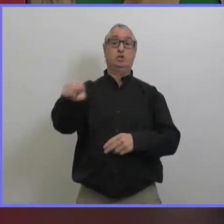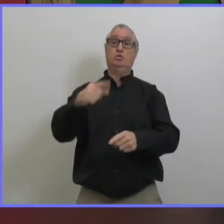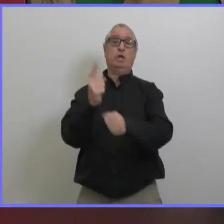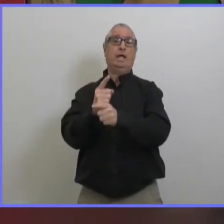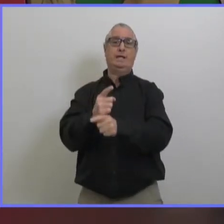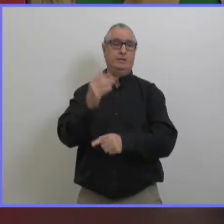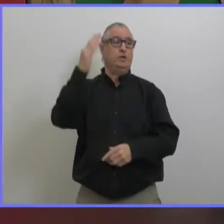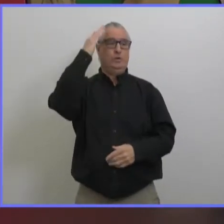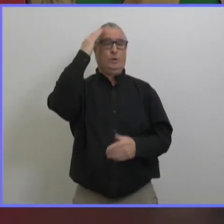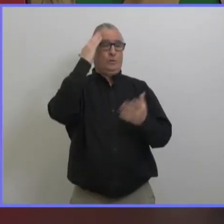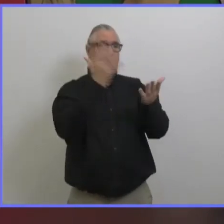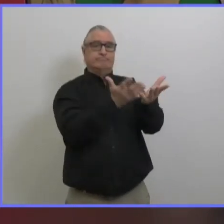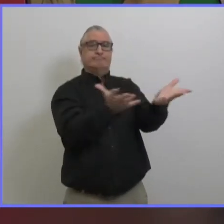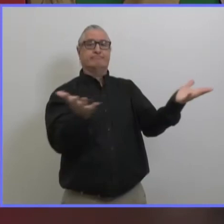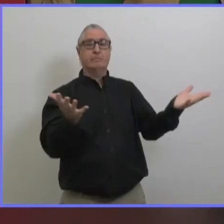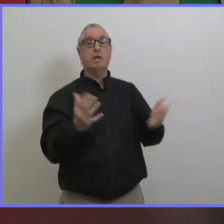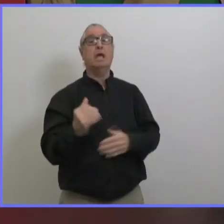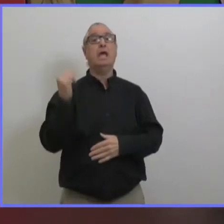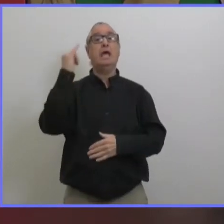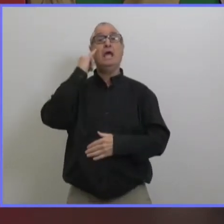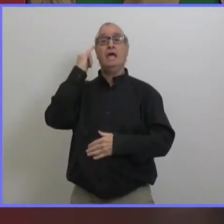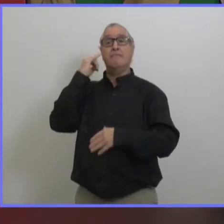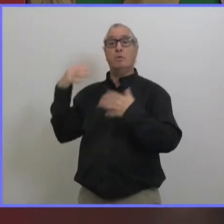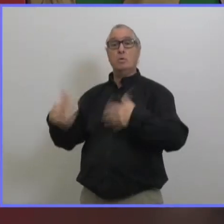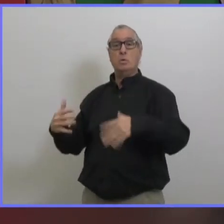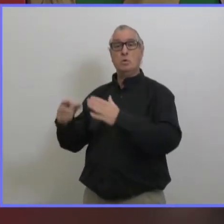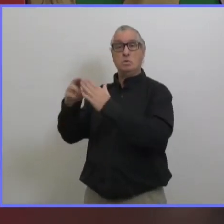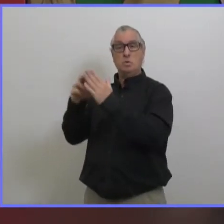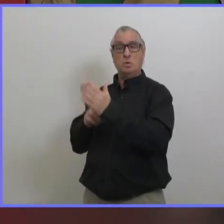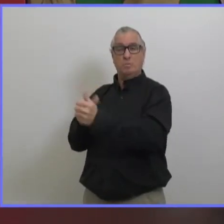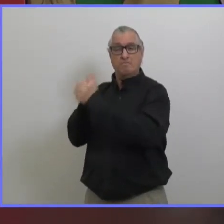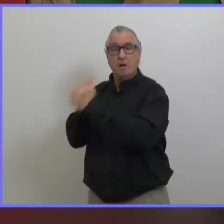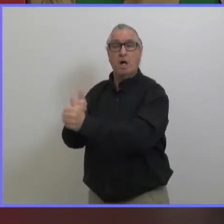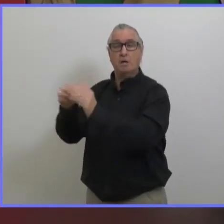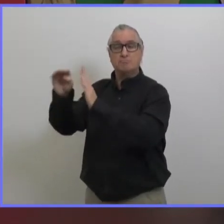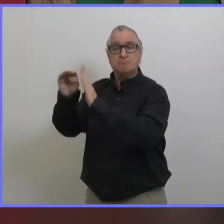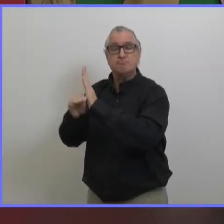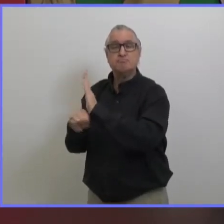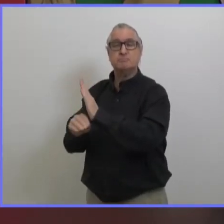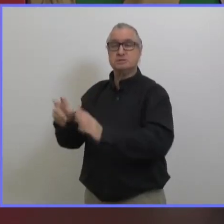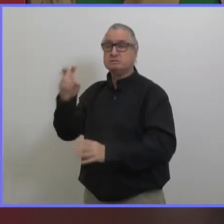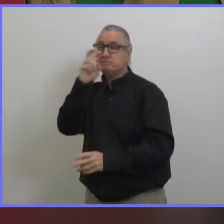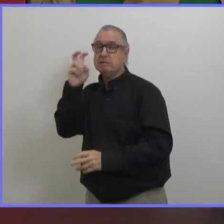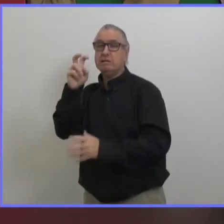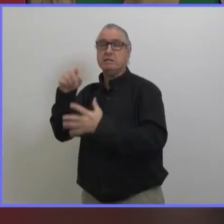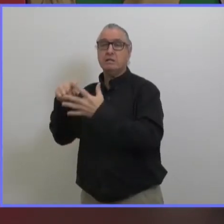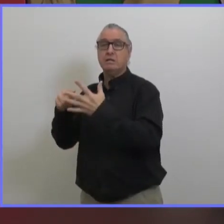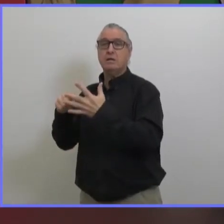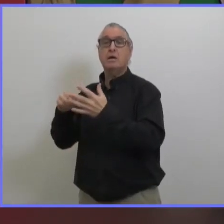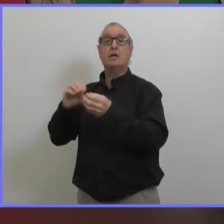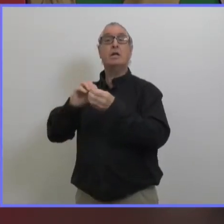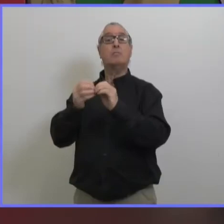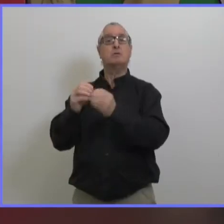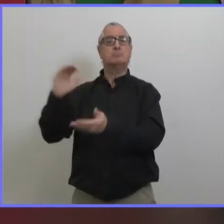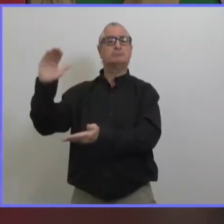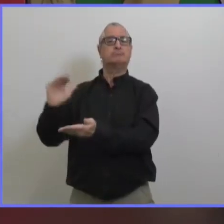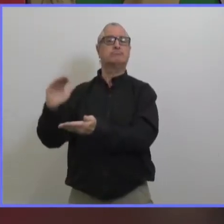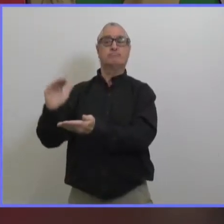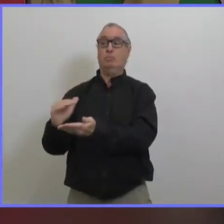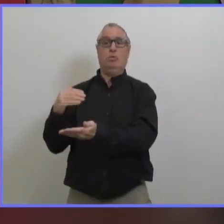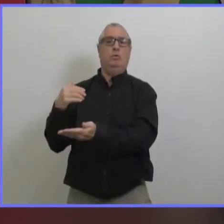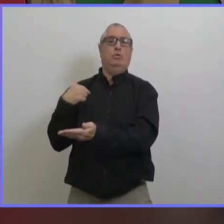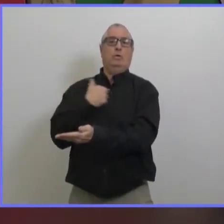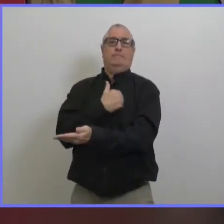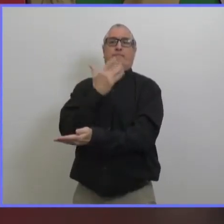quand il est introduit à quel niveau il est introduit est-ce que c à cause de la transmission je crois qu'on va certainement essayer de publier davantage de données de